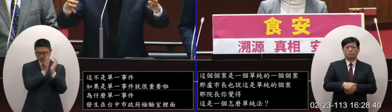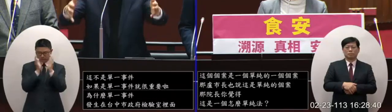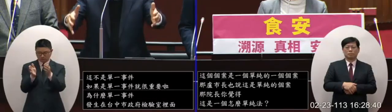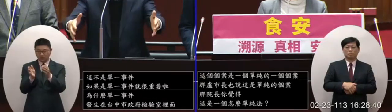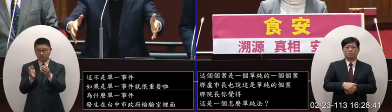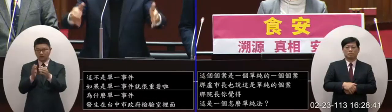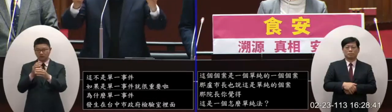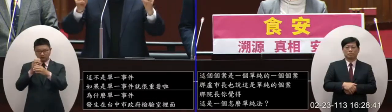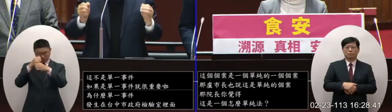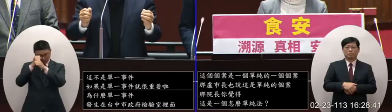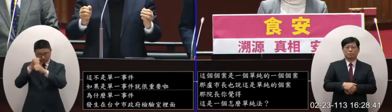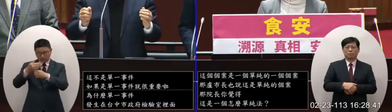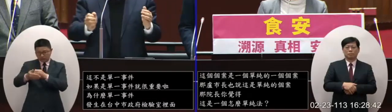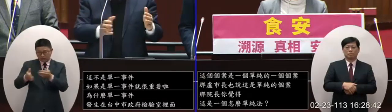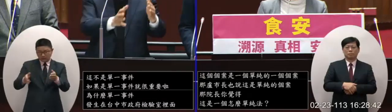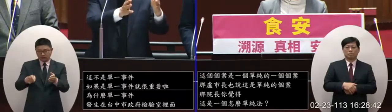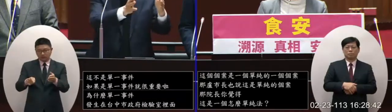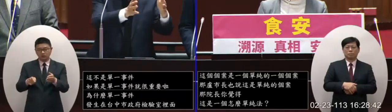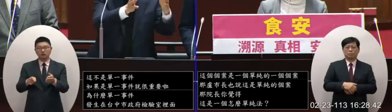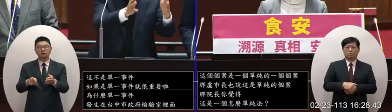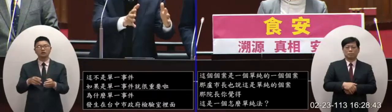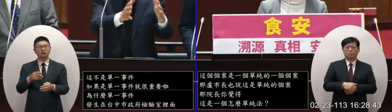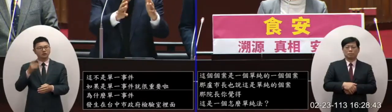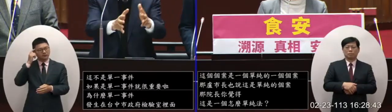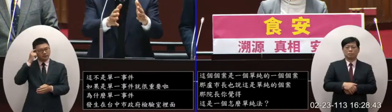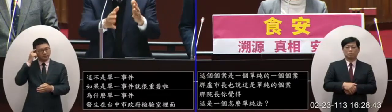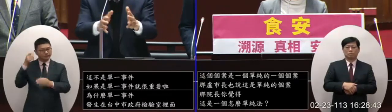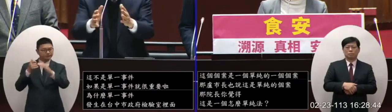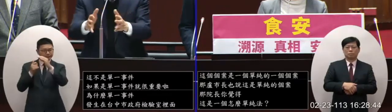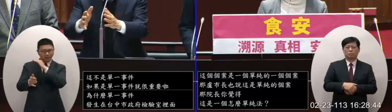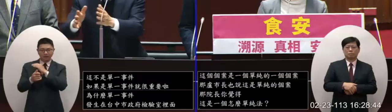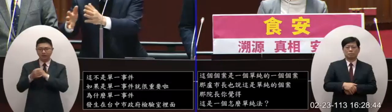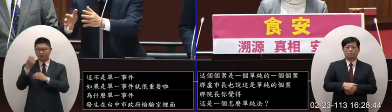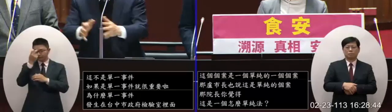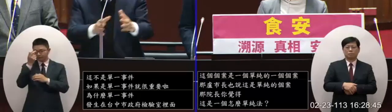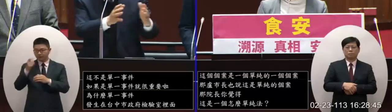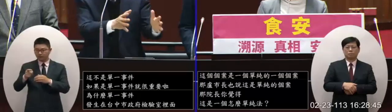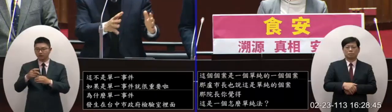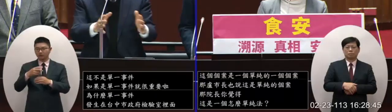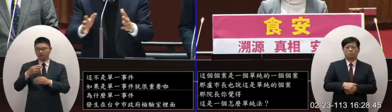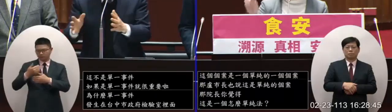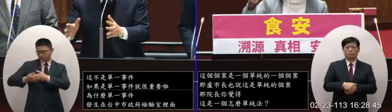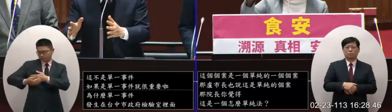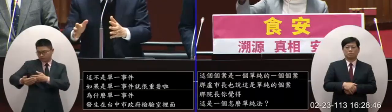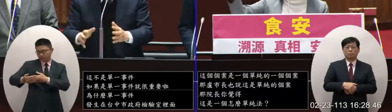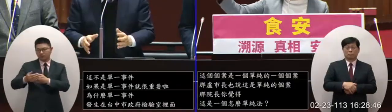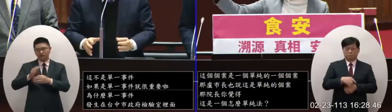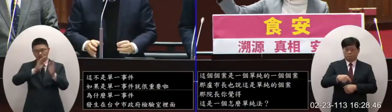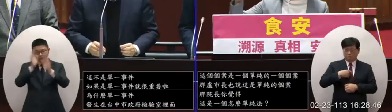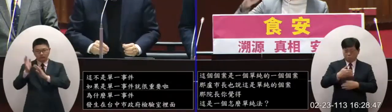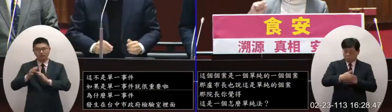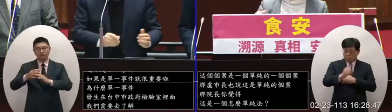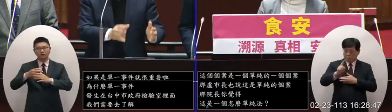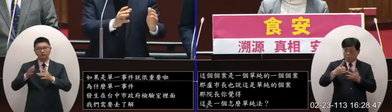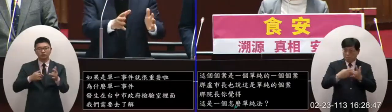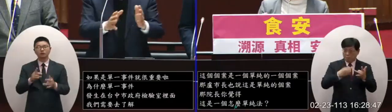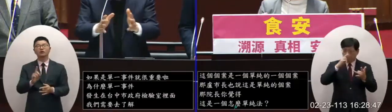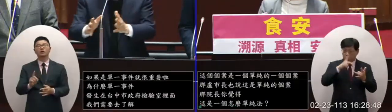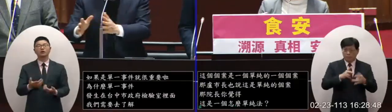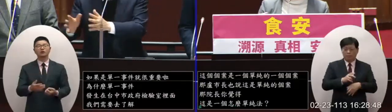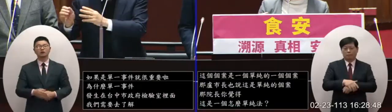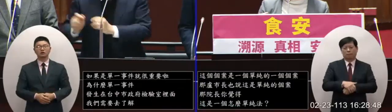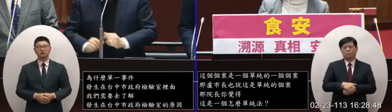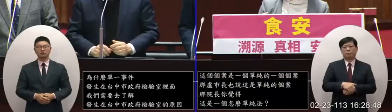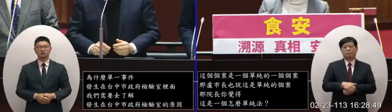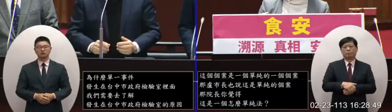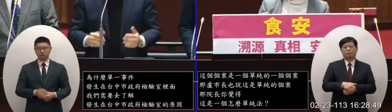實驗室因為是在這個實驗室裡面檢驗到去看看不同的實驗的這個步驟操作的情況是哪個環節出錯啦對是